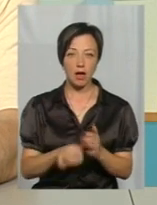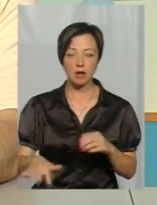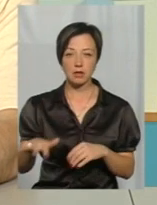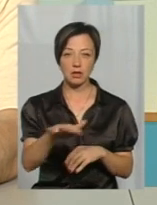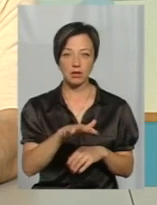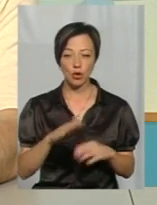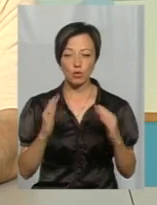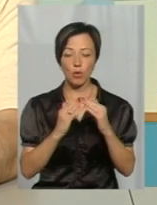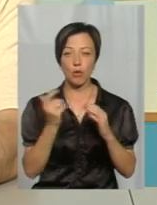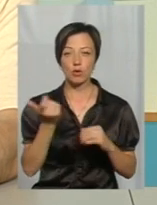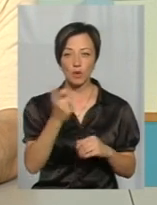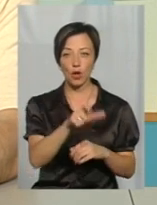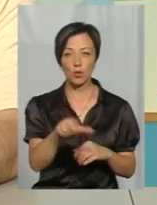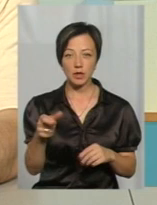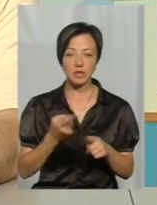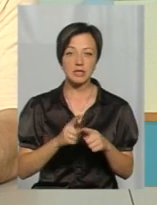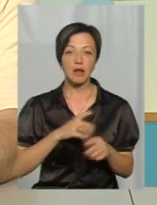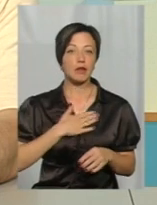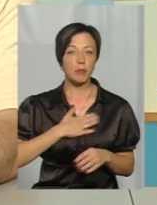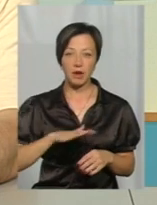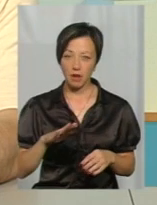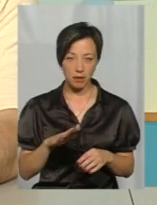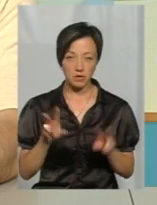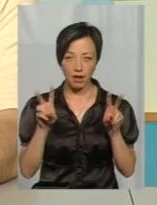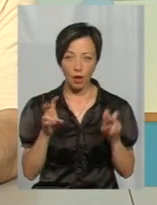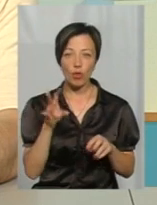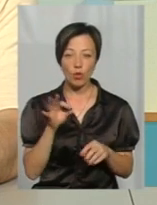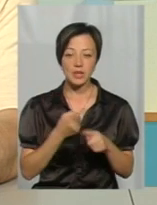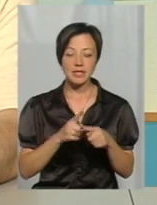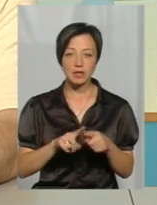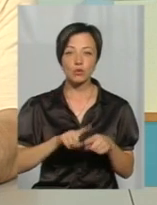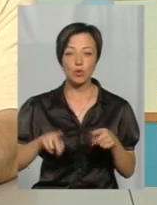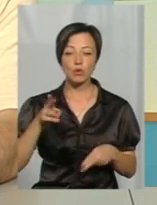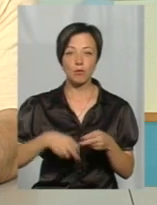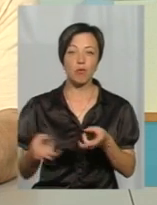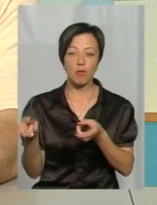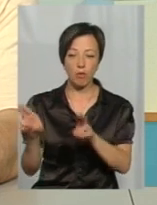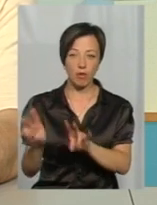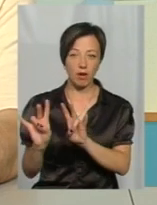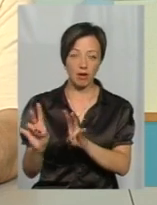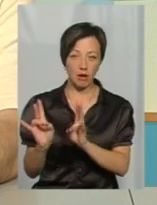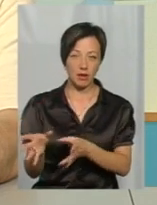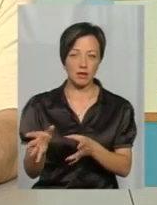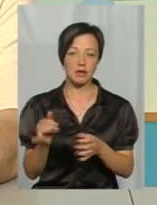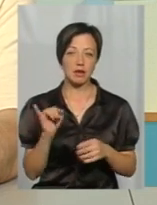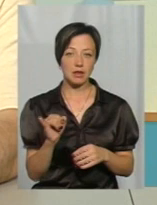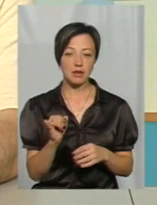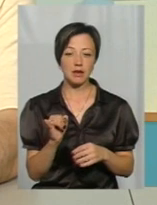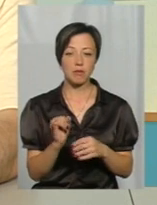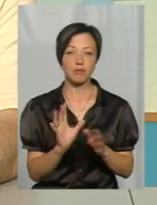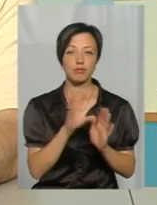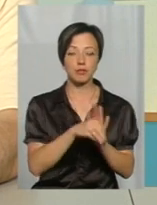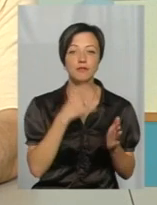домогосподарств. Це неприємне явище. Він це скоро покине їх, прийде в